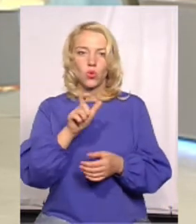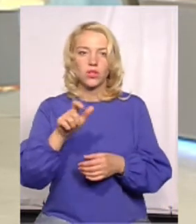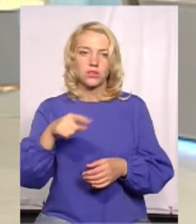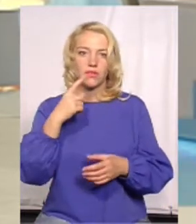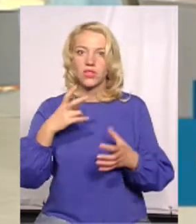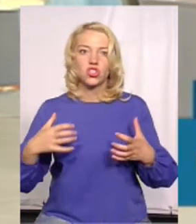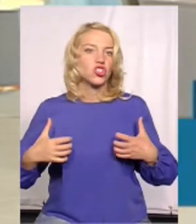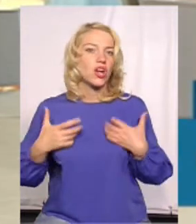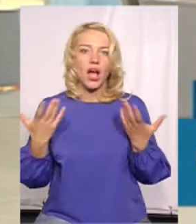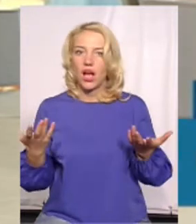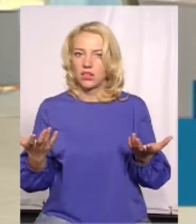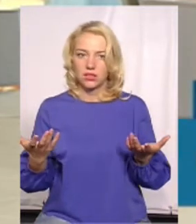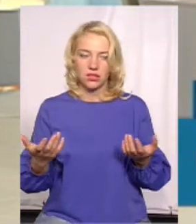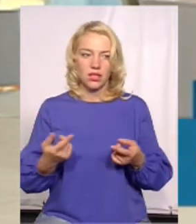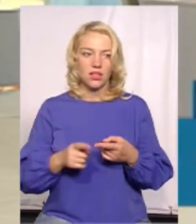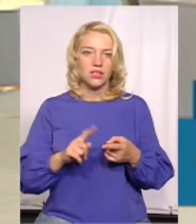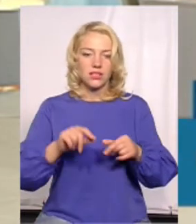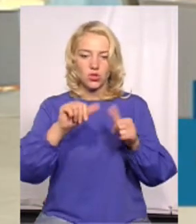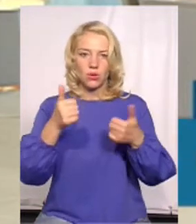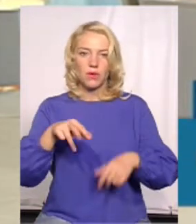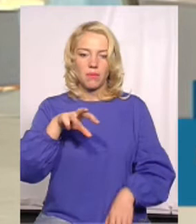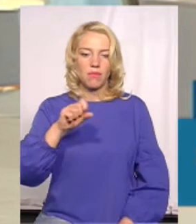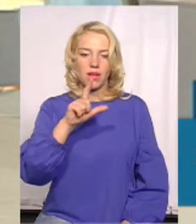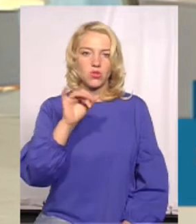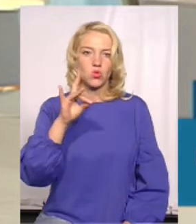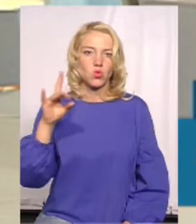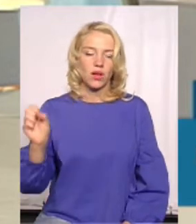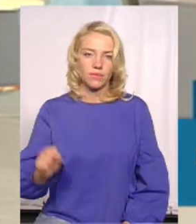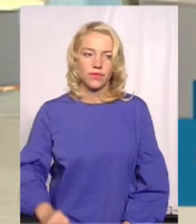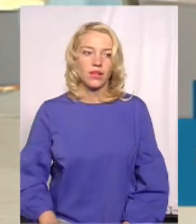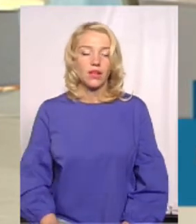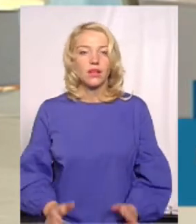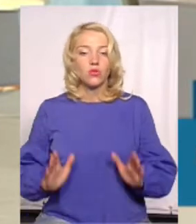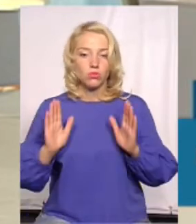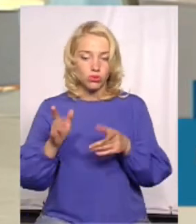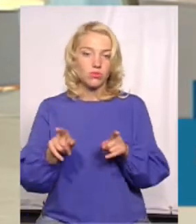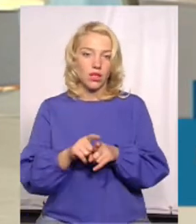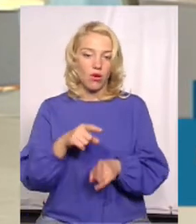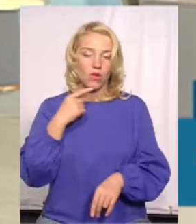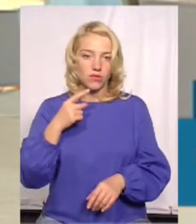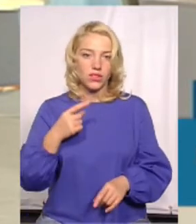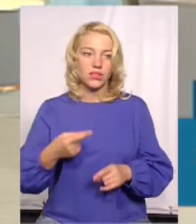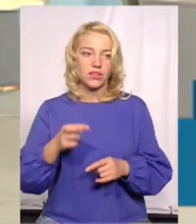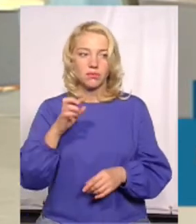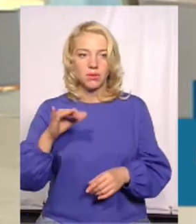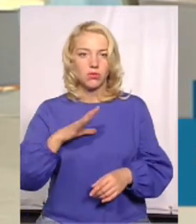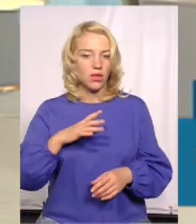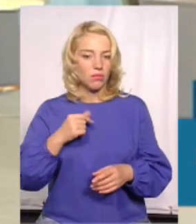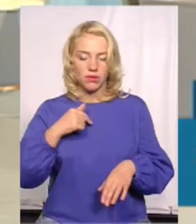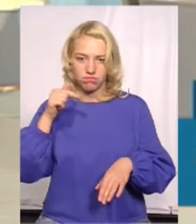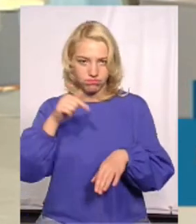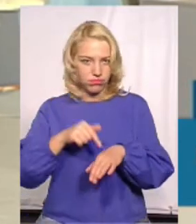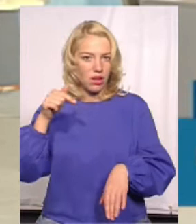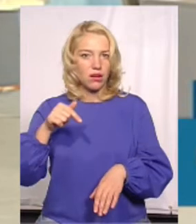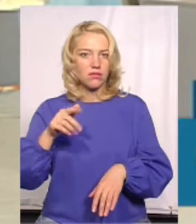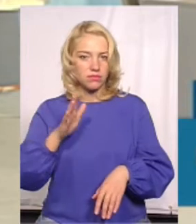жах. Скульптури Мазора. Ну, будемо так говорити. Була би дуже бурхлива реакція.